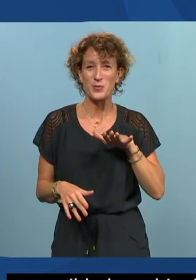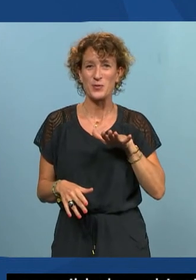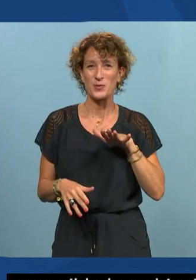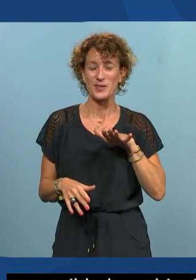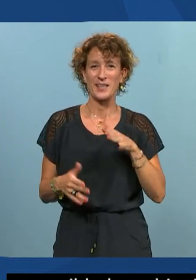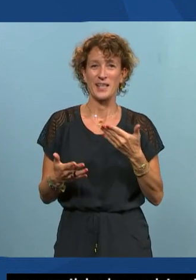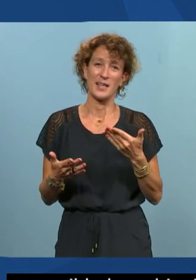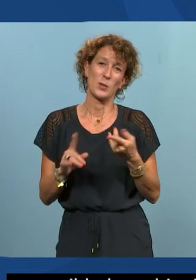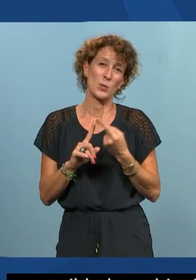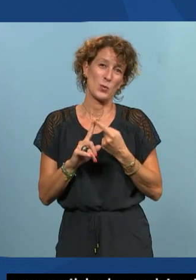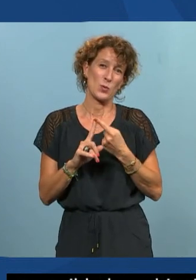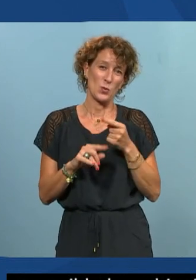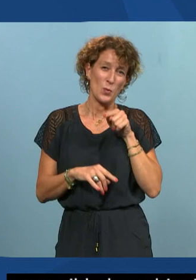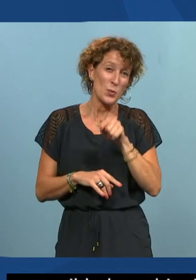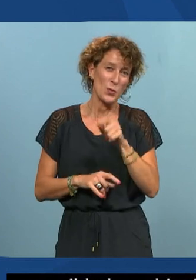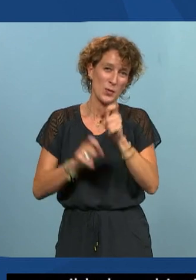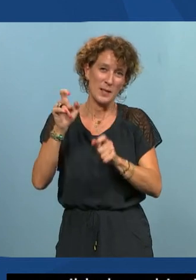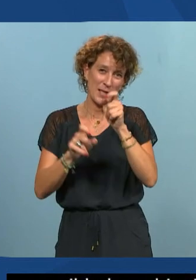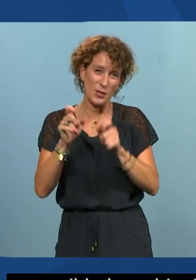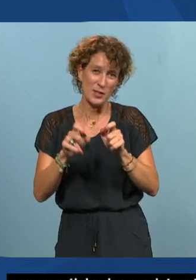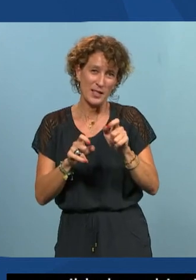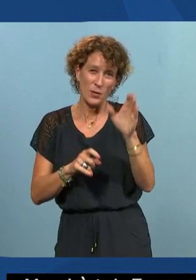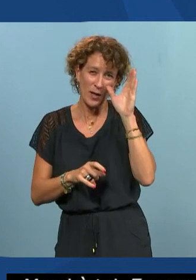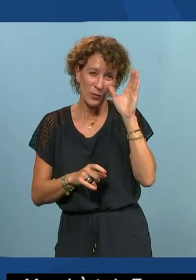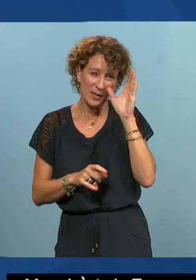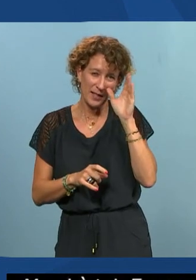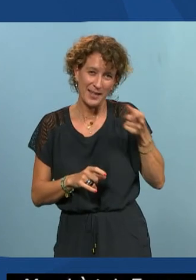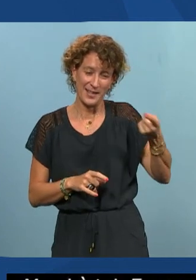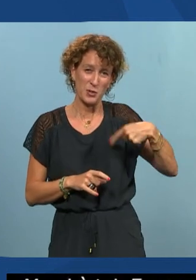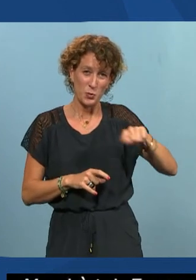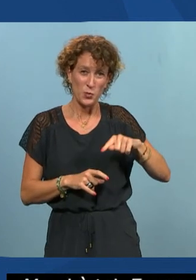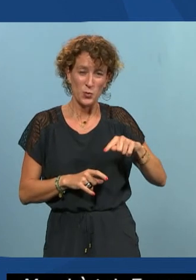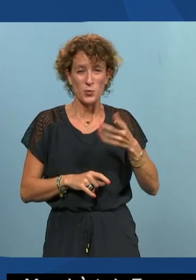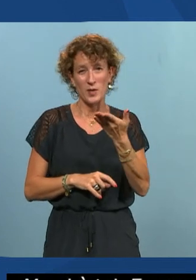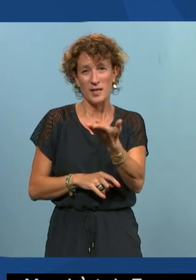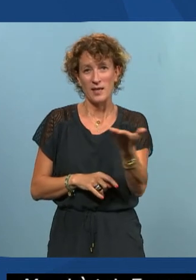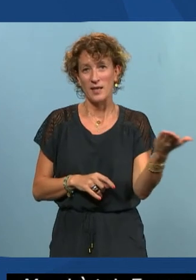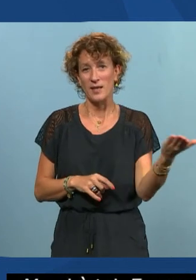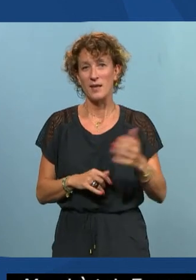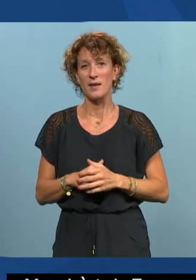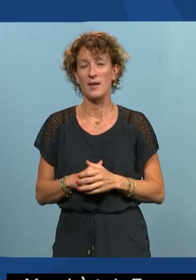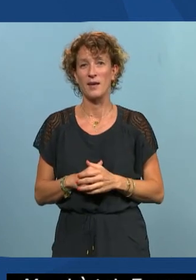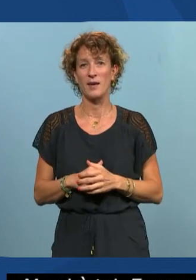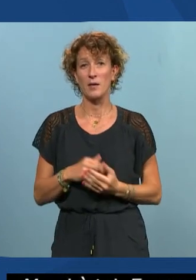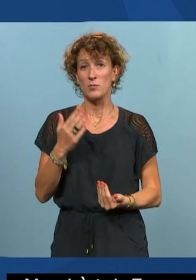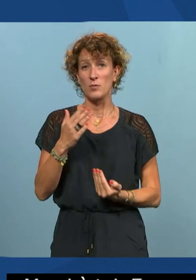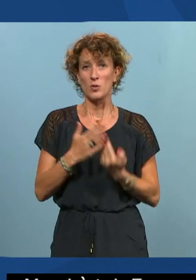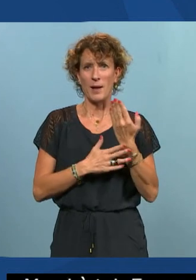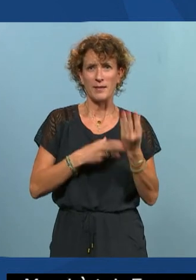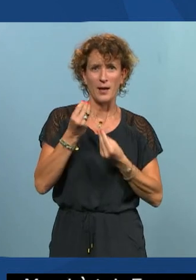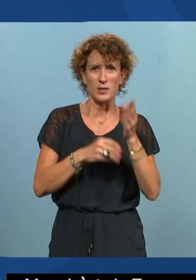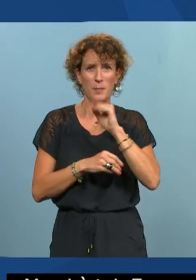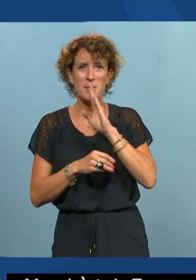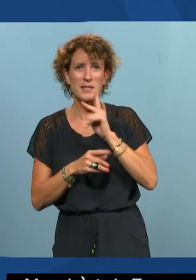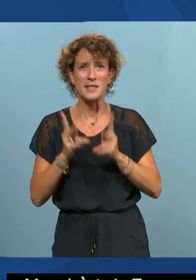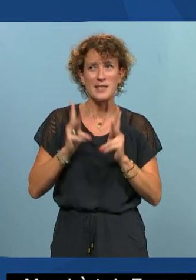du coup un petit mot pour les personnes qui nous ont écouté aussi qui nous ont écouté ce matin ou cet après-midi selon